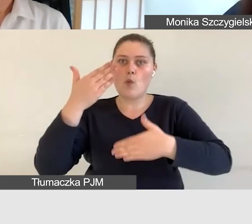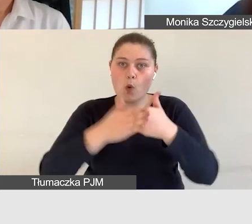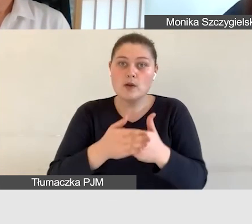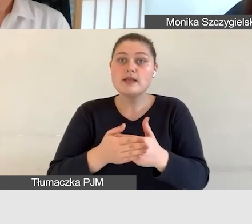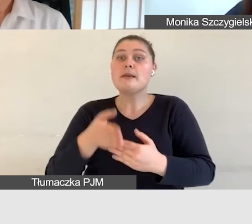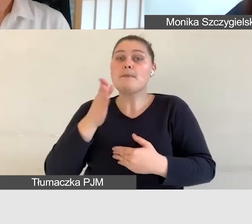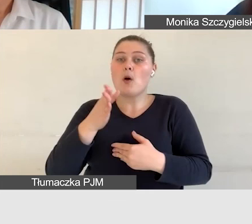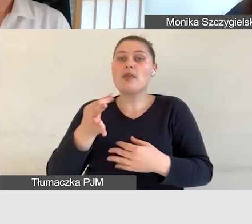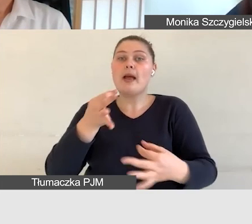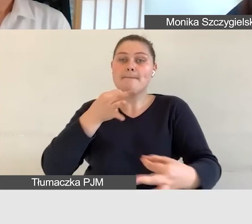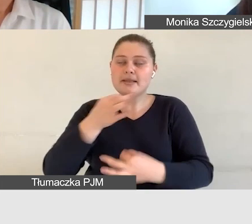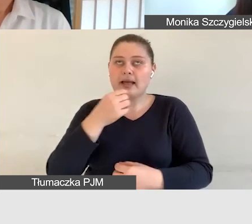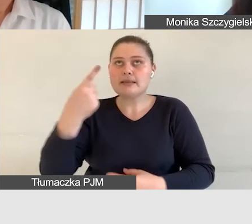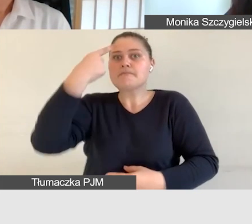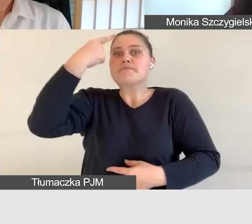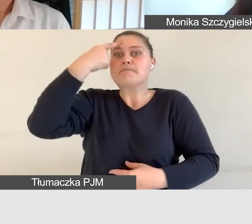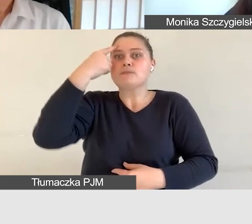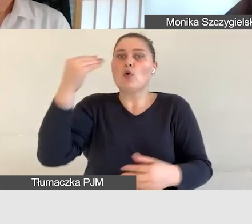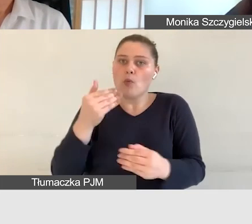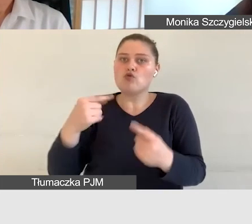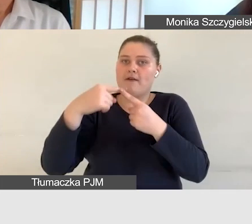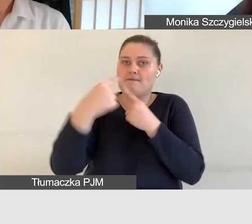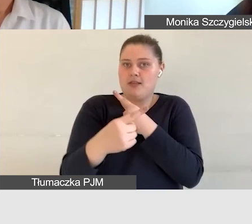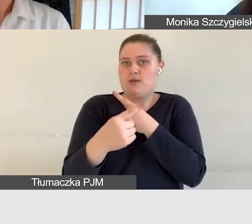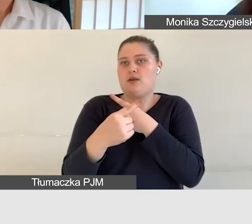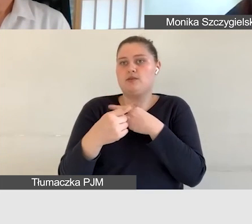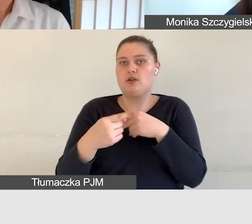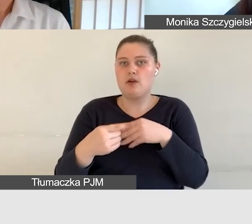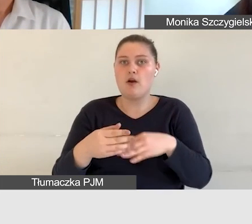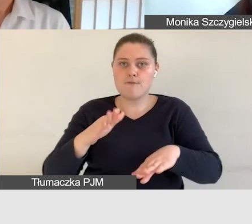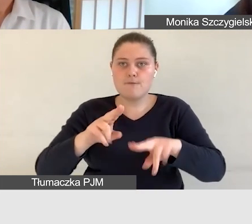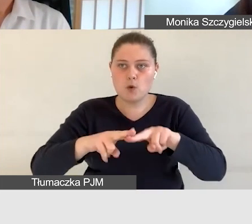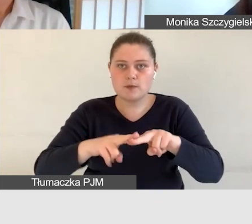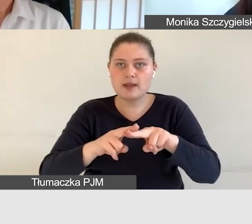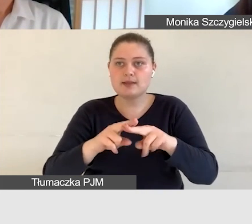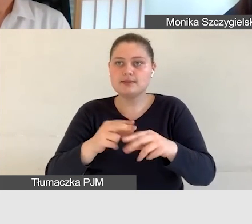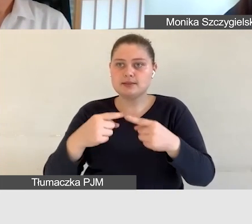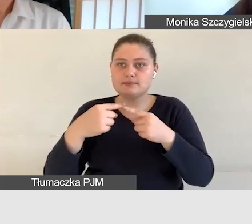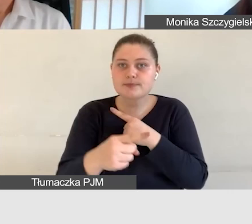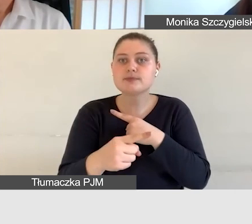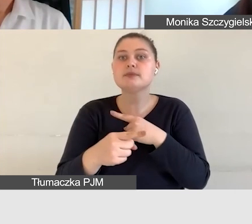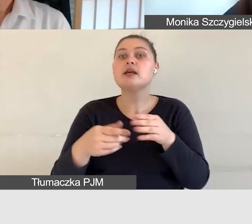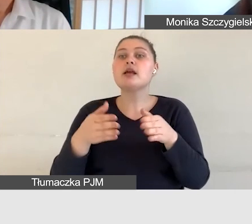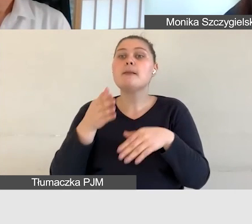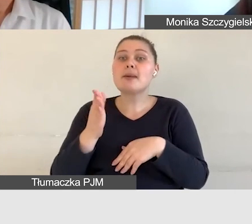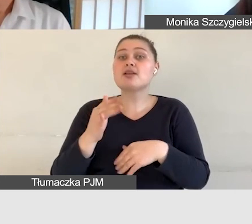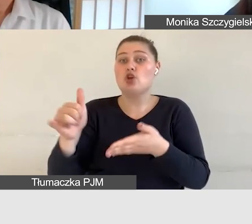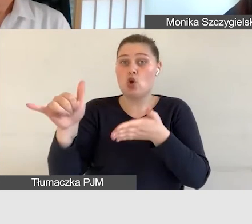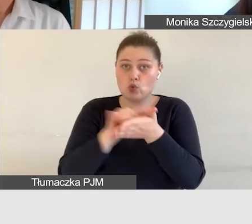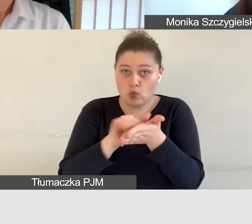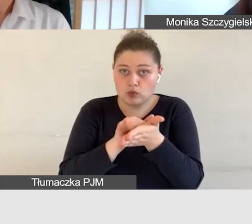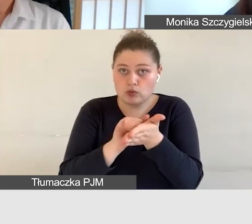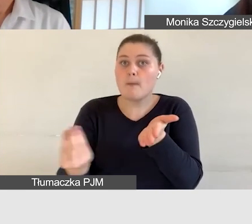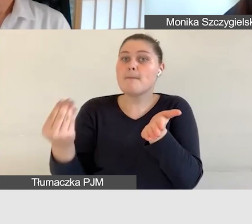że webinarium będzie dostępne w archiwum Warszawskiej Akademii Dostępności na YouTubie z tłumaczeniem na